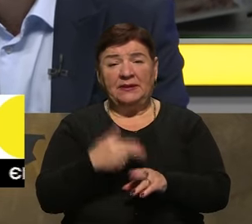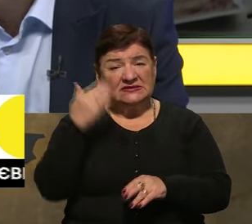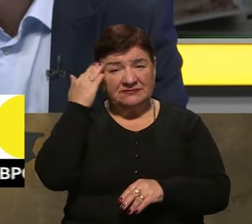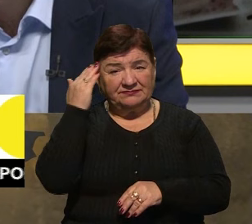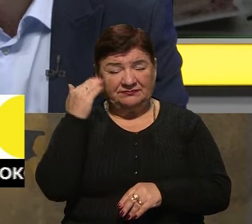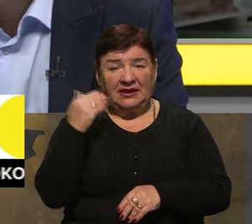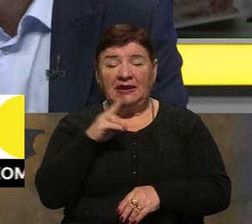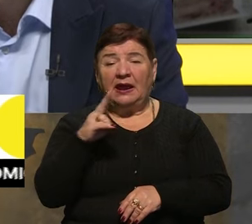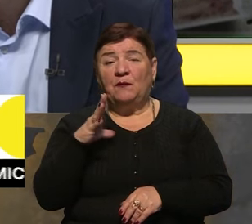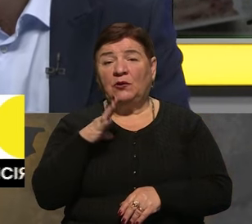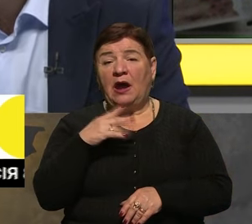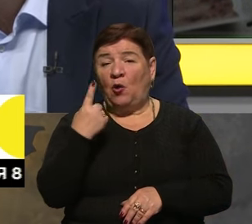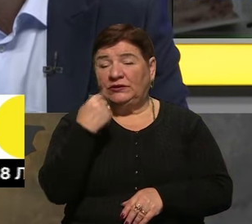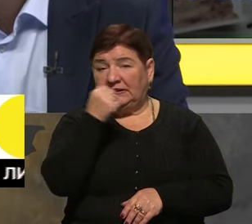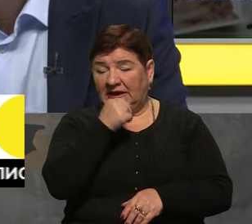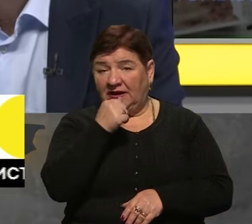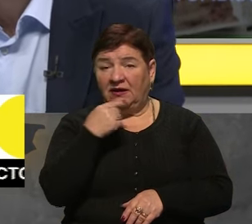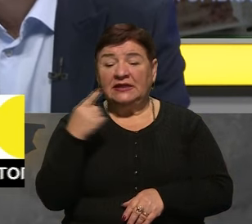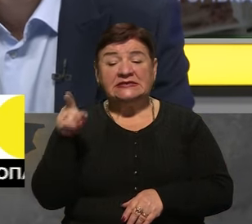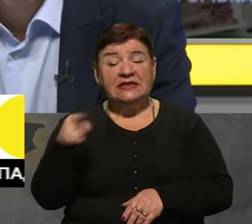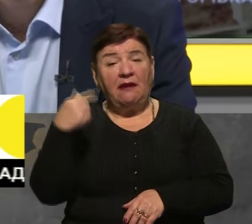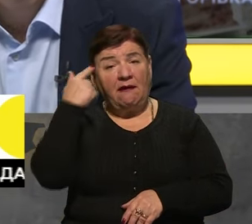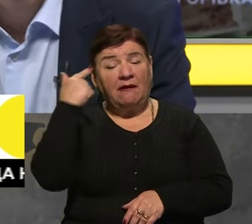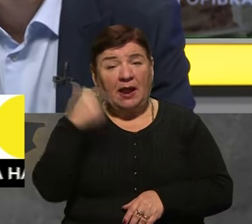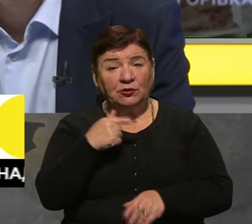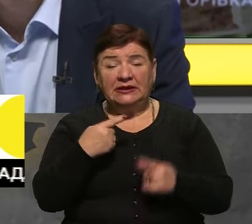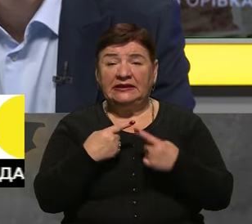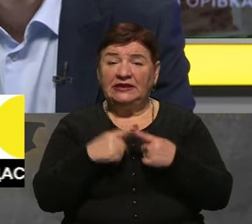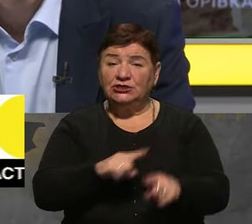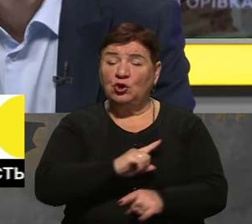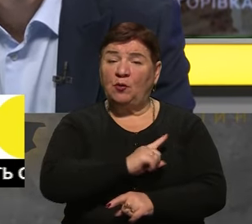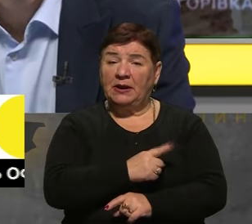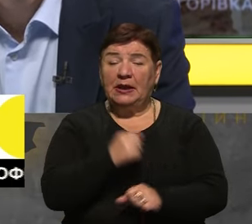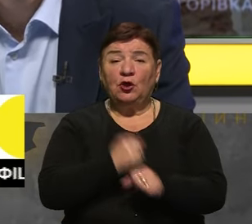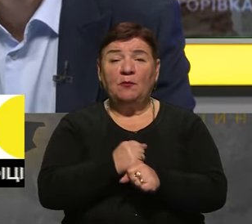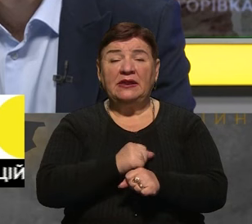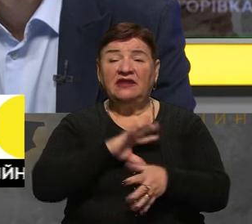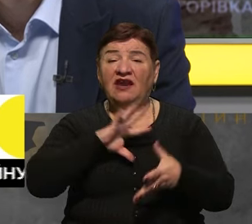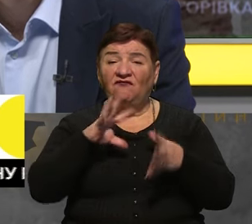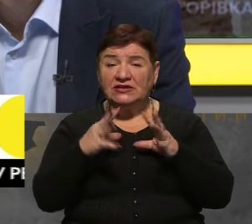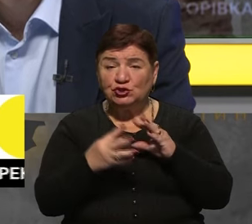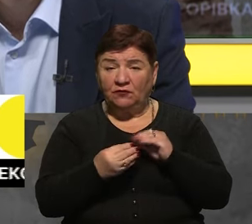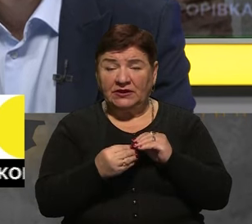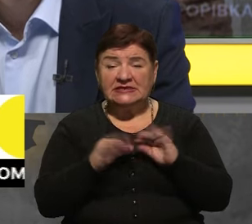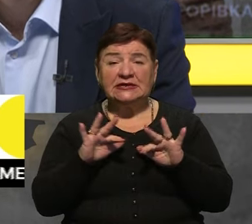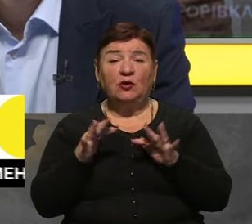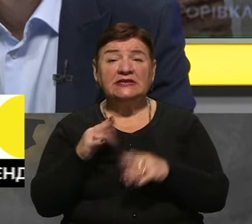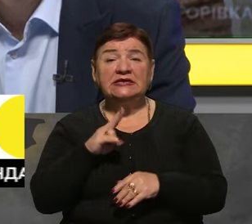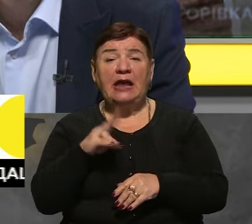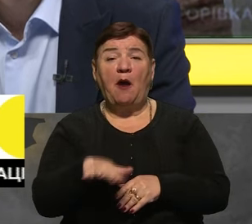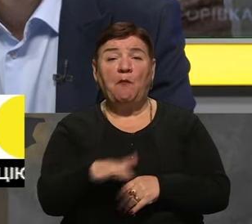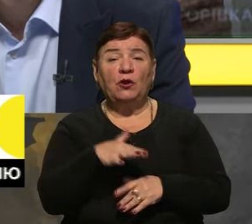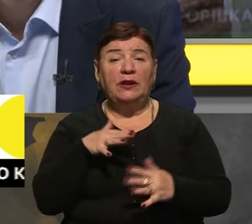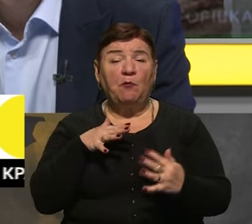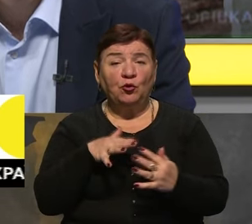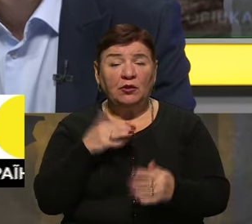була ріктом. Вони доволі таки грамотно і технічно укріплюються, і роблять висновки з ситуації на полі бою,